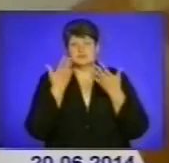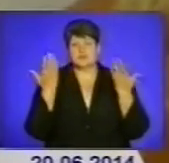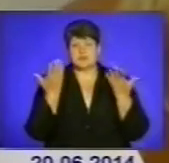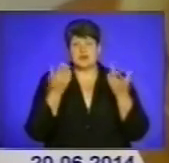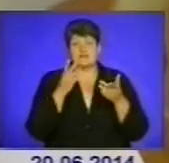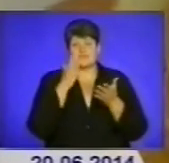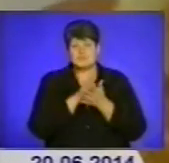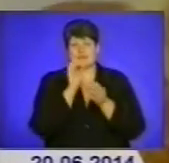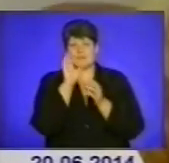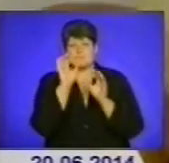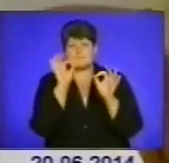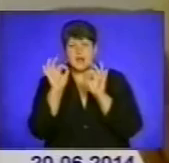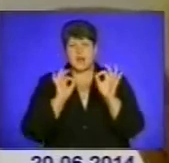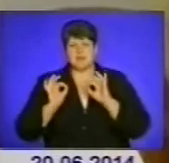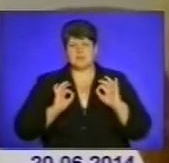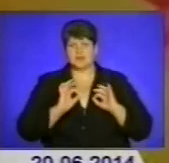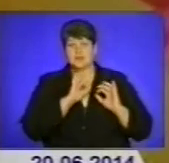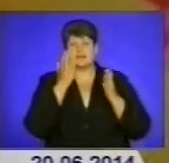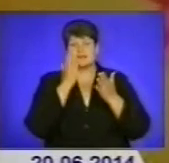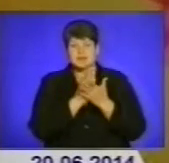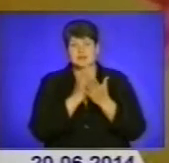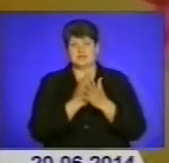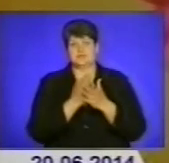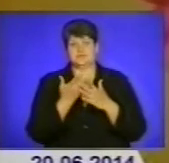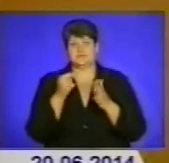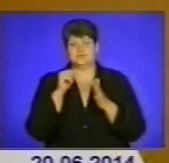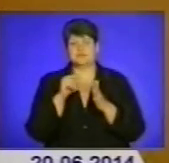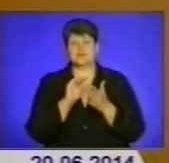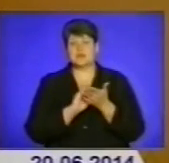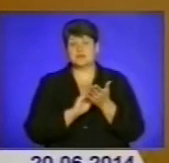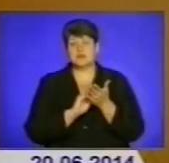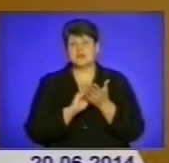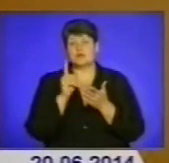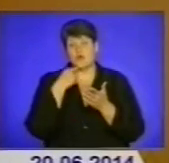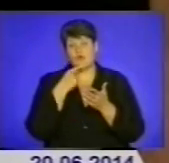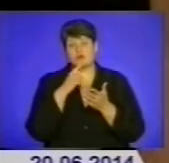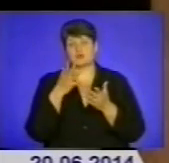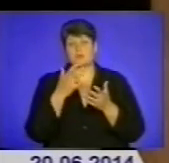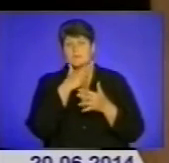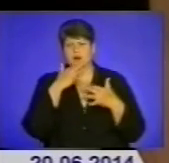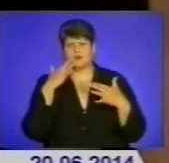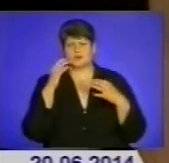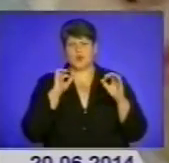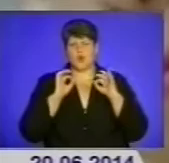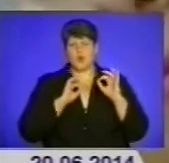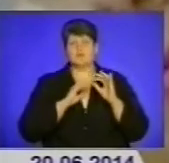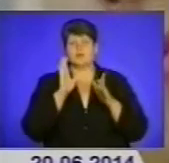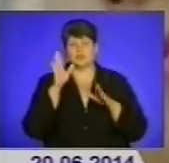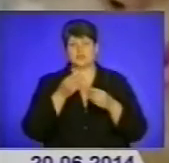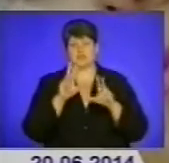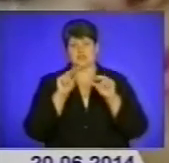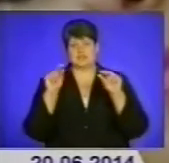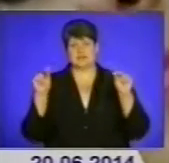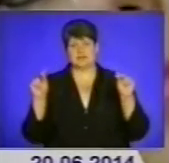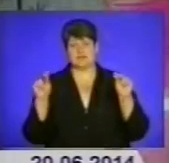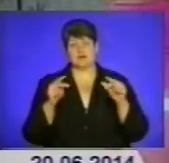в яких закладено важливу інформацію про характер і навіть долю. У народі кажуть, якщо в людини багато родимок, то вона буде щаслива. Але